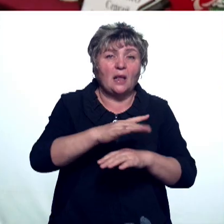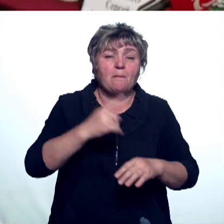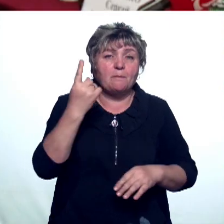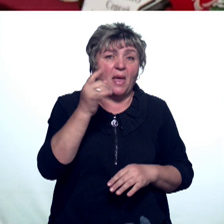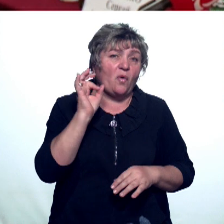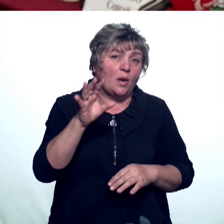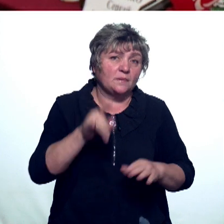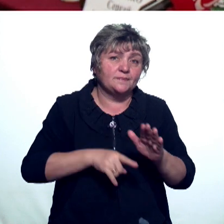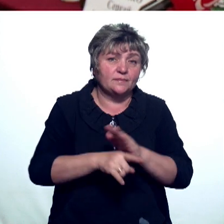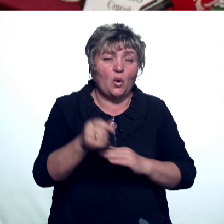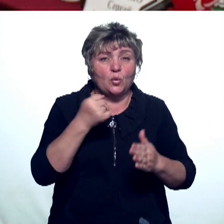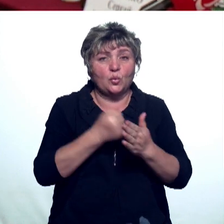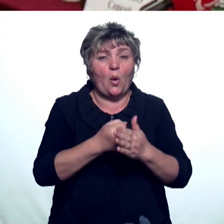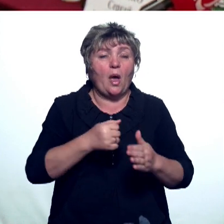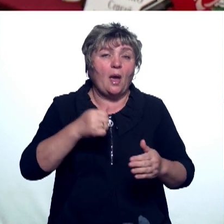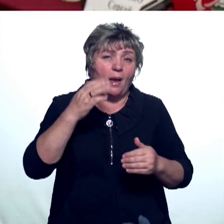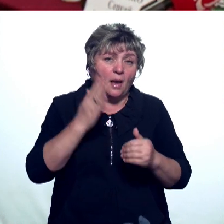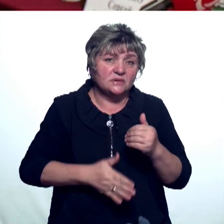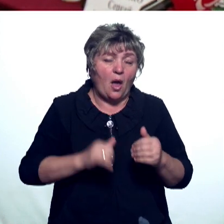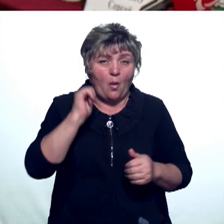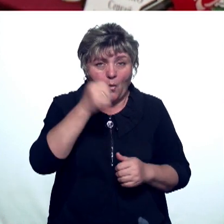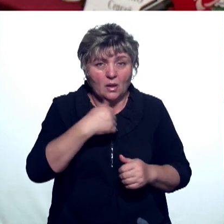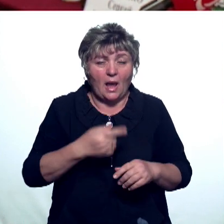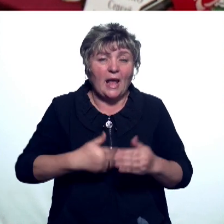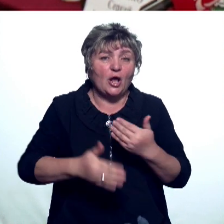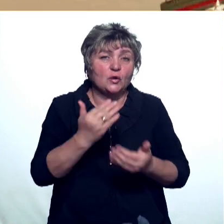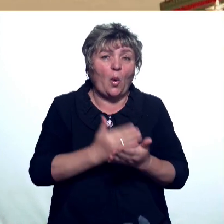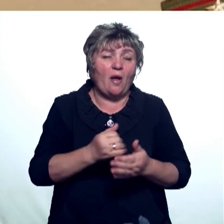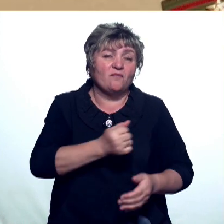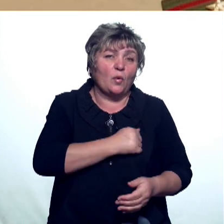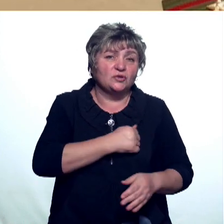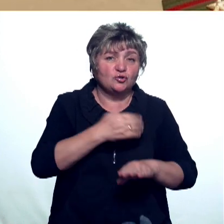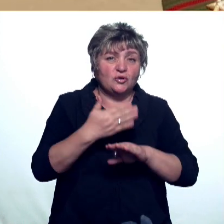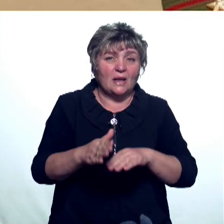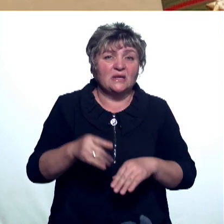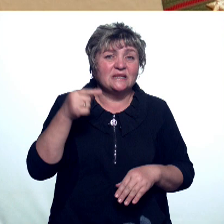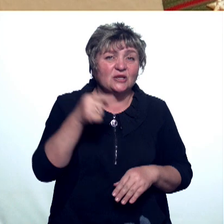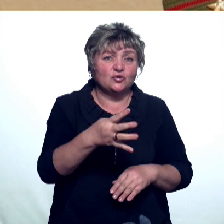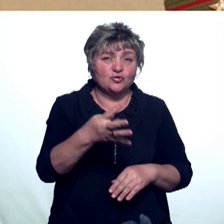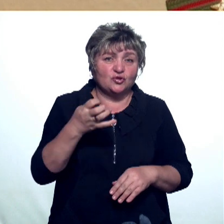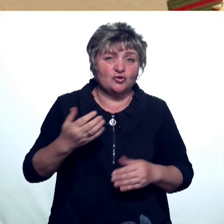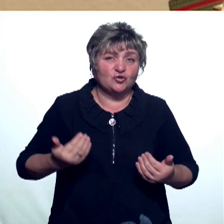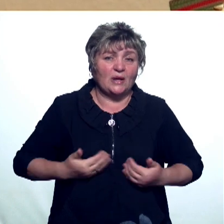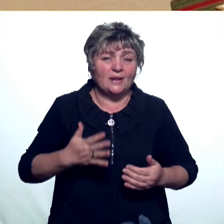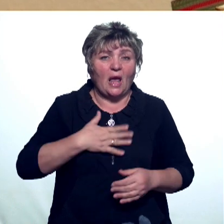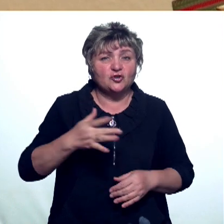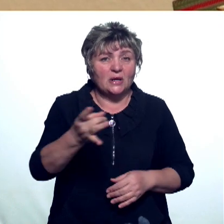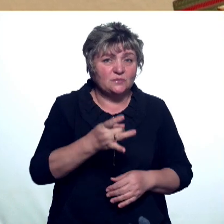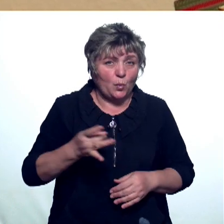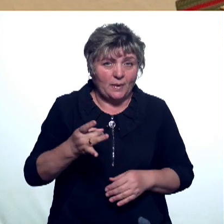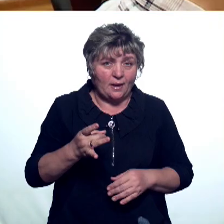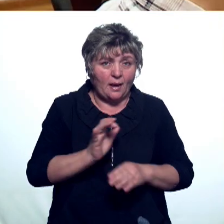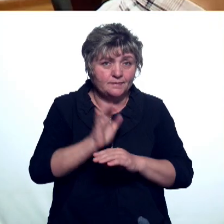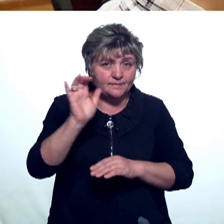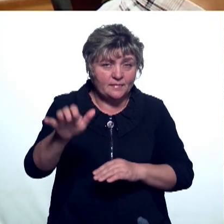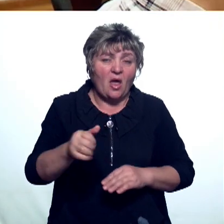1 октября и продлится он до конца года. По итогам этого призыва в воинские части отправятся 1400 жителей нашей республики. Как